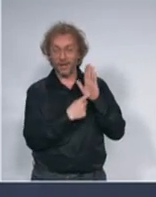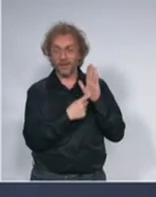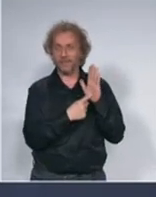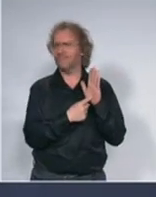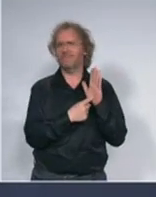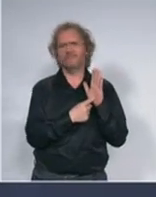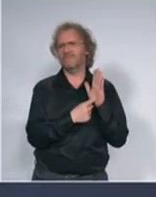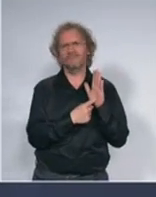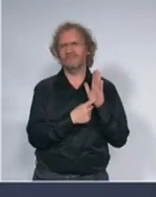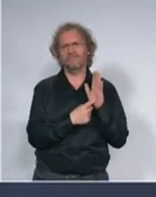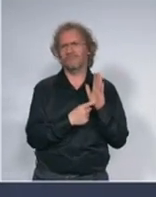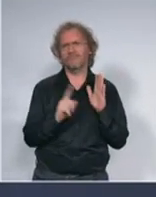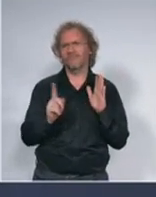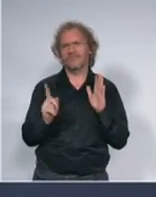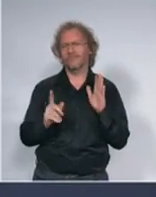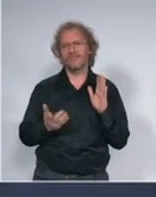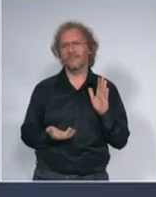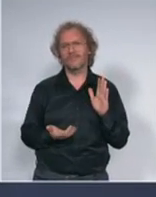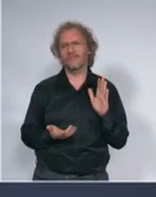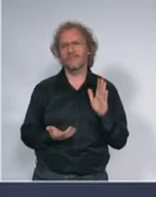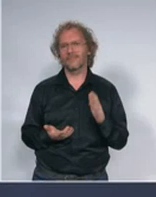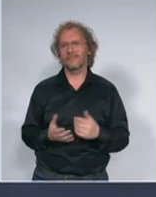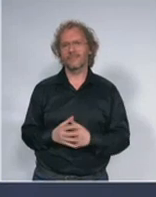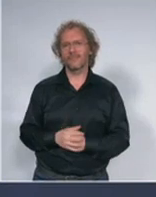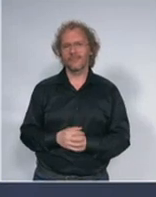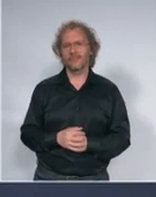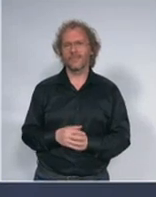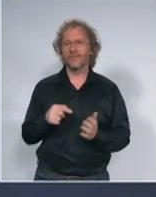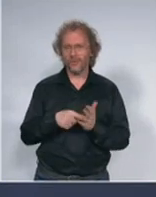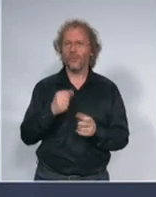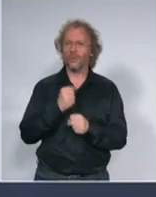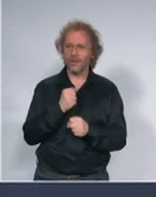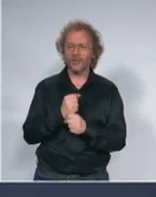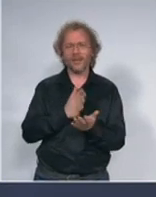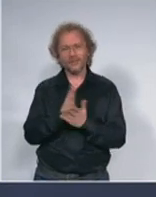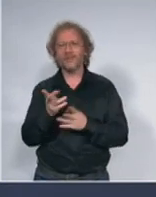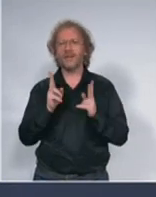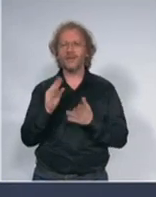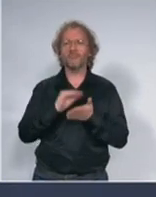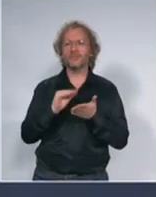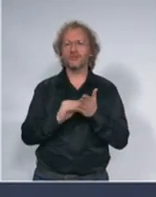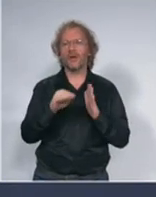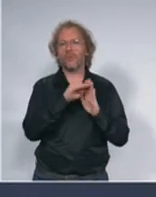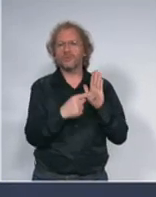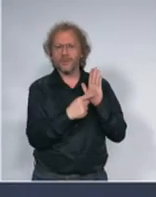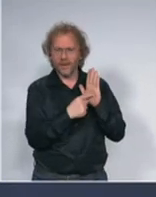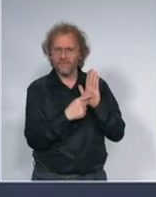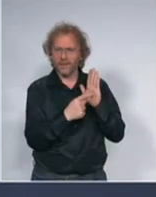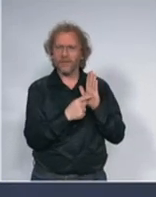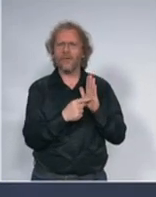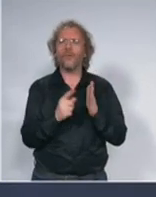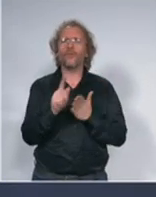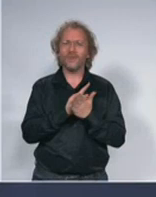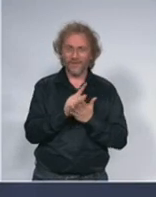protivustavno zato što je urađeno na način koji propisuje ustav da u trenutku kada ne može da zaseda